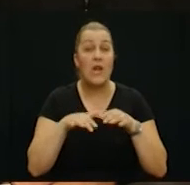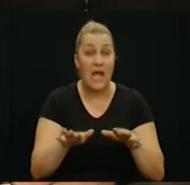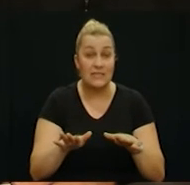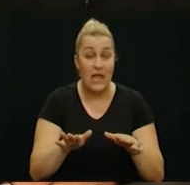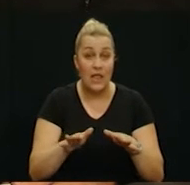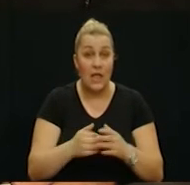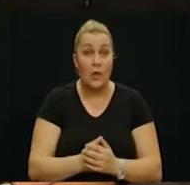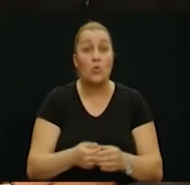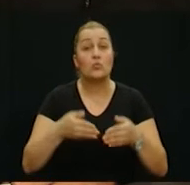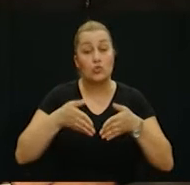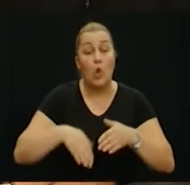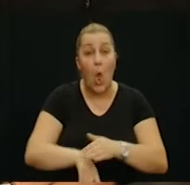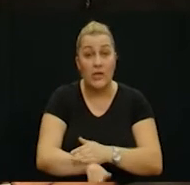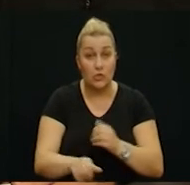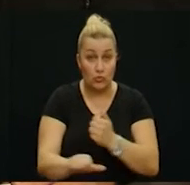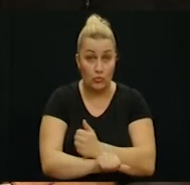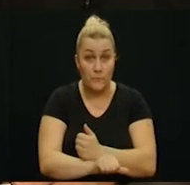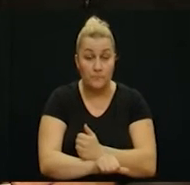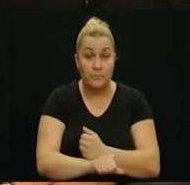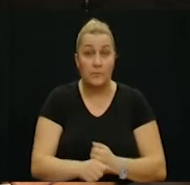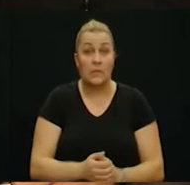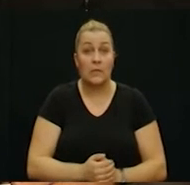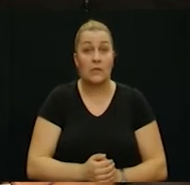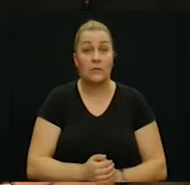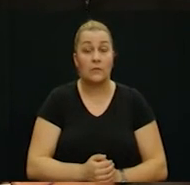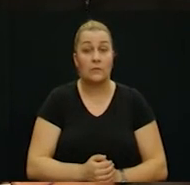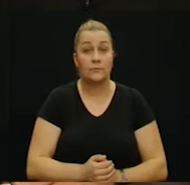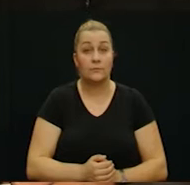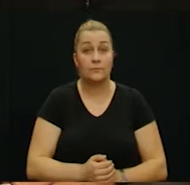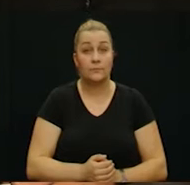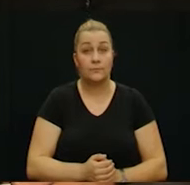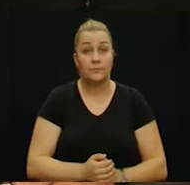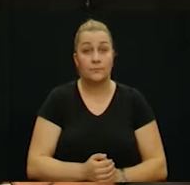naselju, u skloništu i bio je mir.